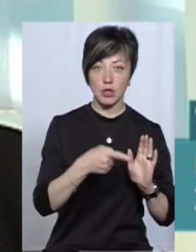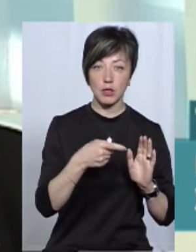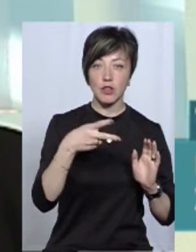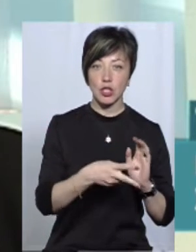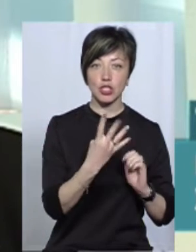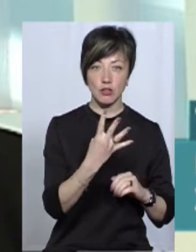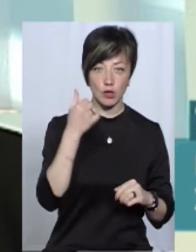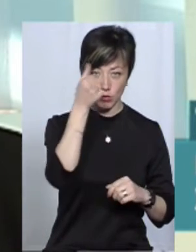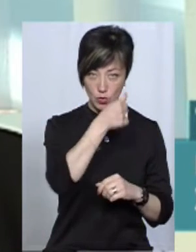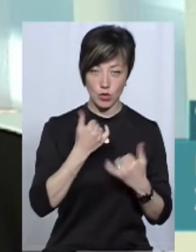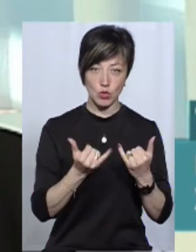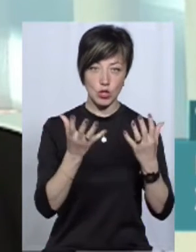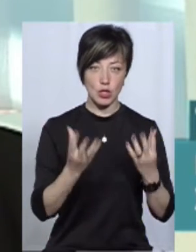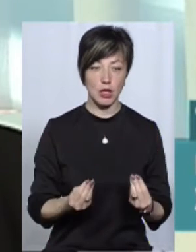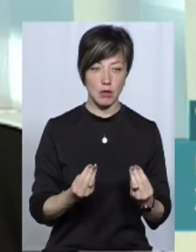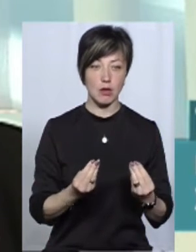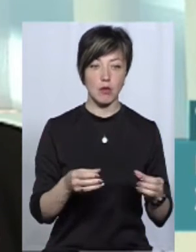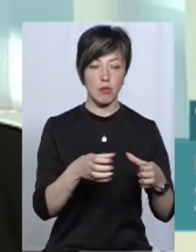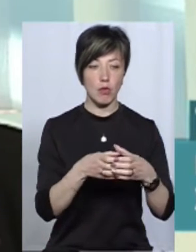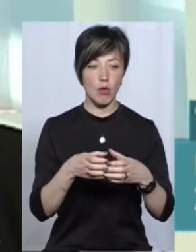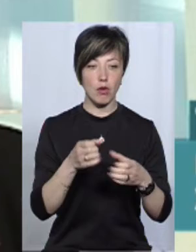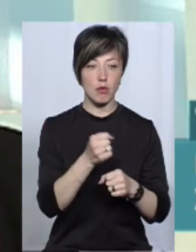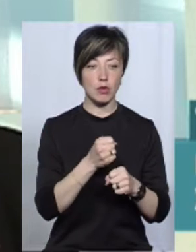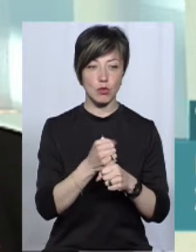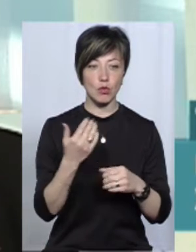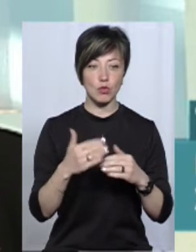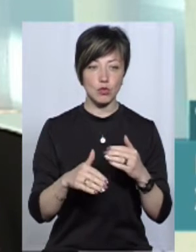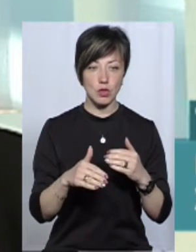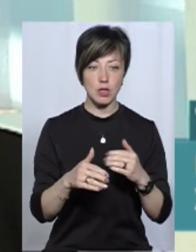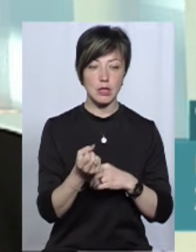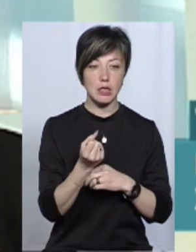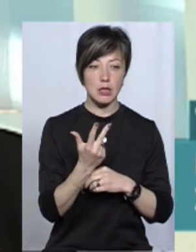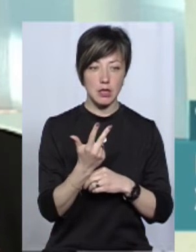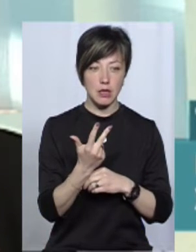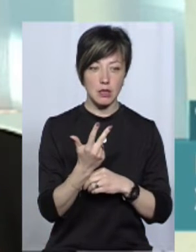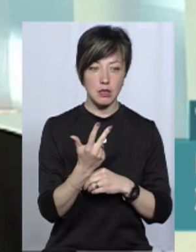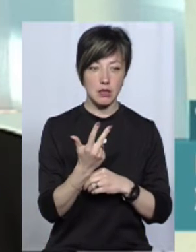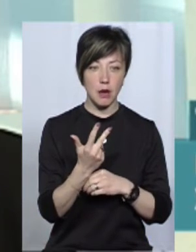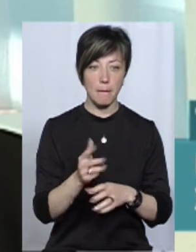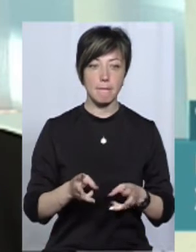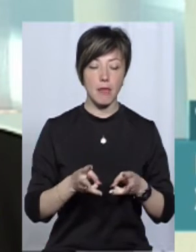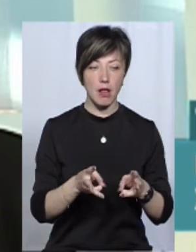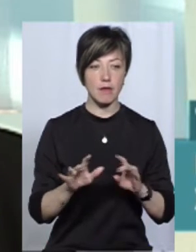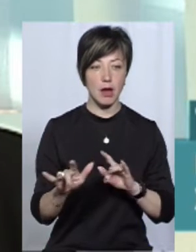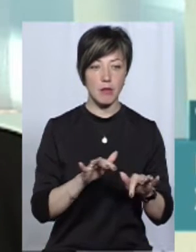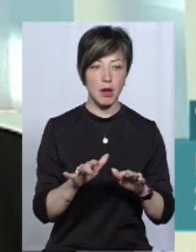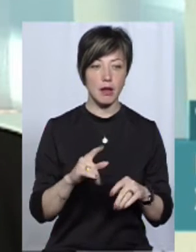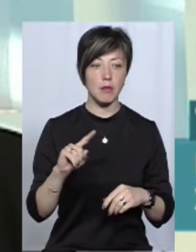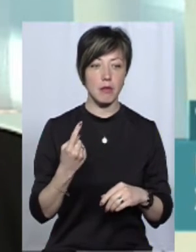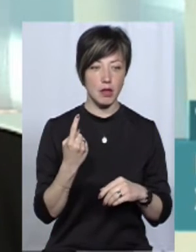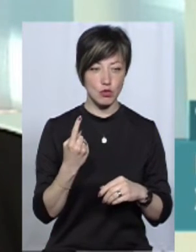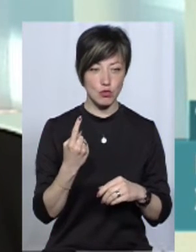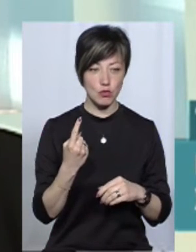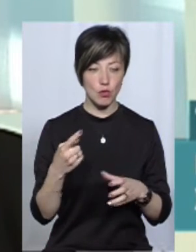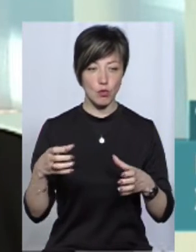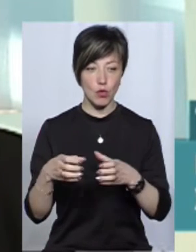2004 році. На сьогоднішній блок відпрацював вже відпрацьована 13-та паливна кампанія. На першому